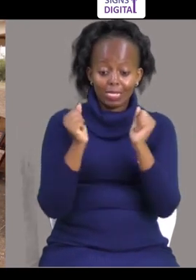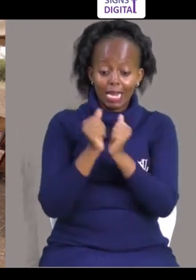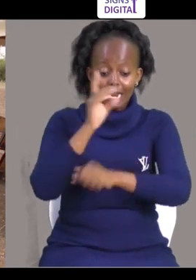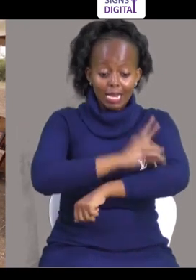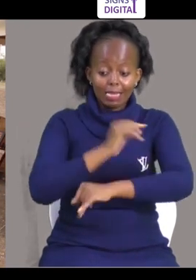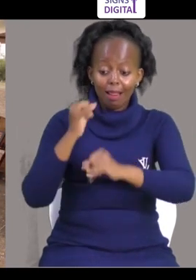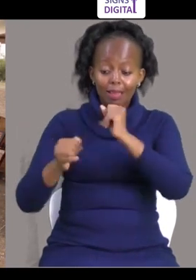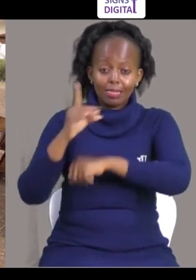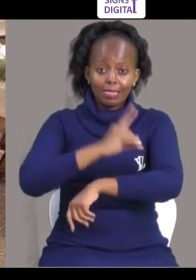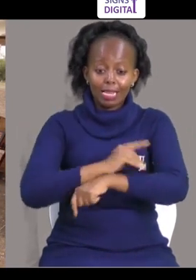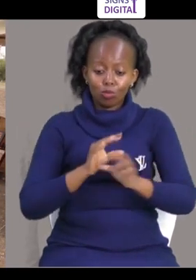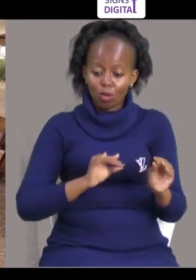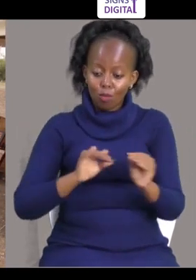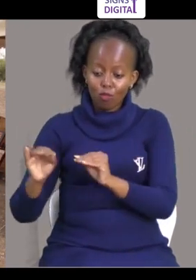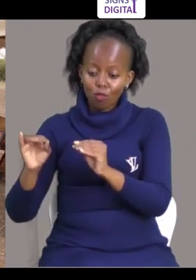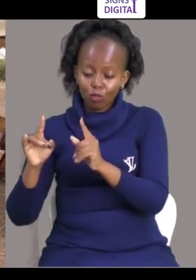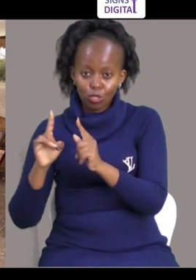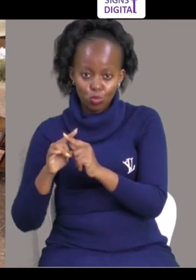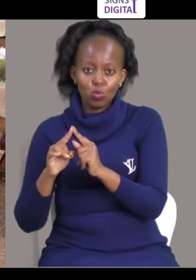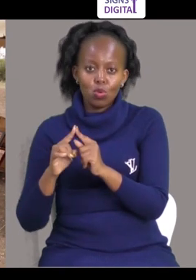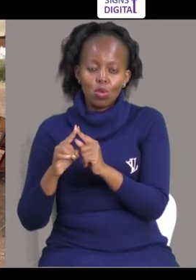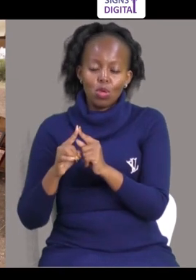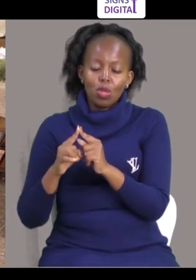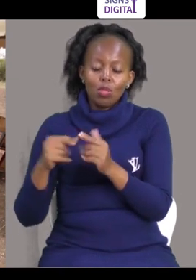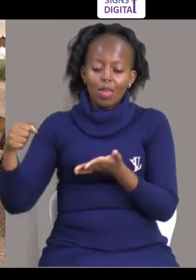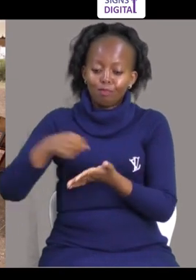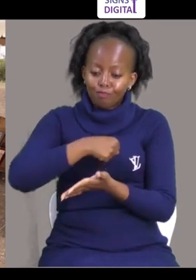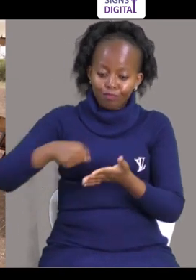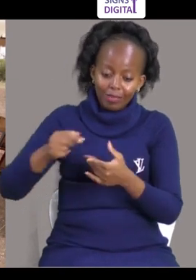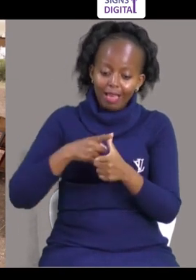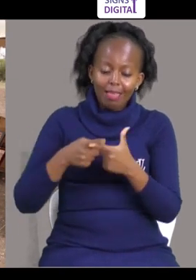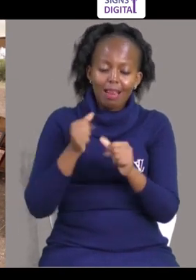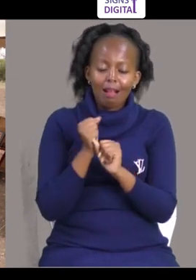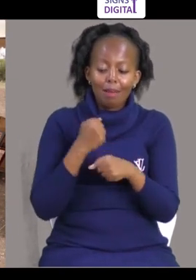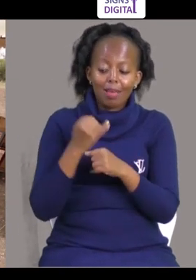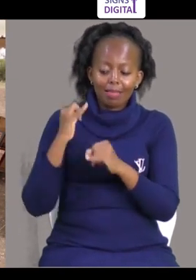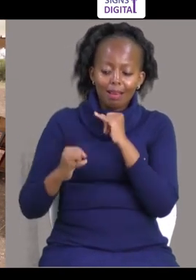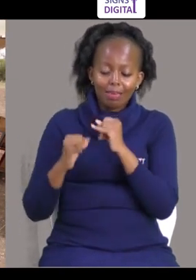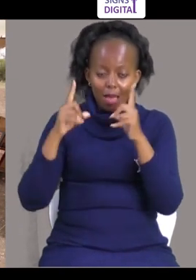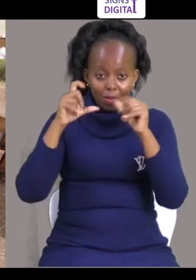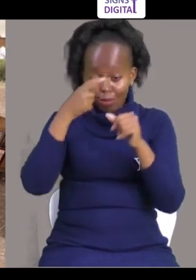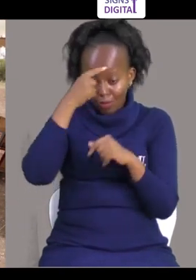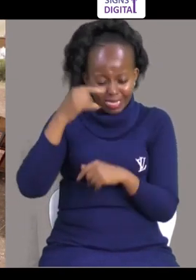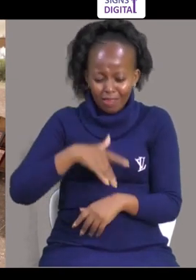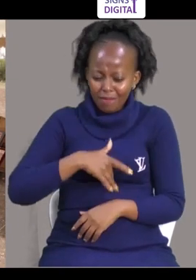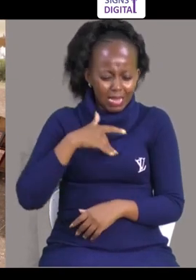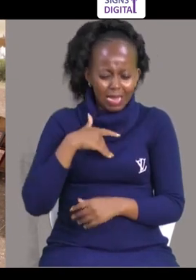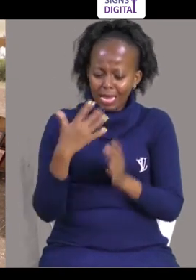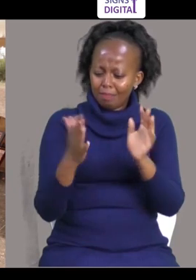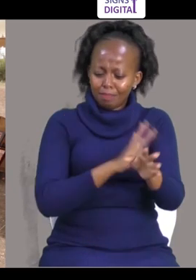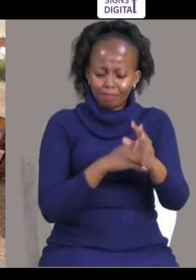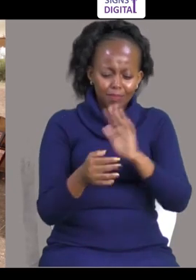Nika itekeneza siku dili Siku ya mwisho nika perekea fundi iyo picha niki mtorea kwa kichwa Haithu mkwa nini